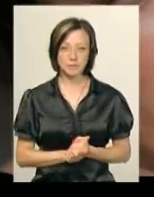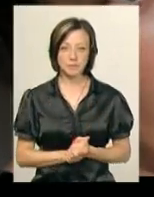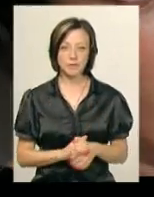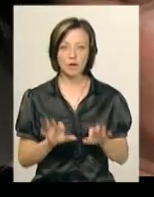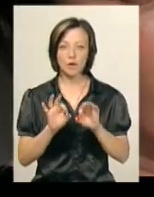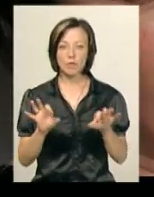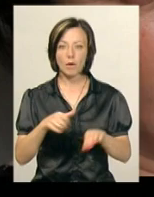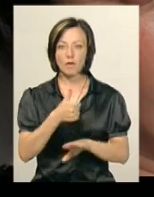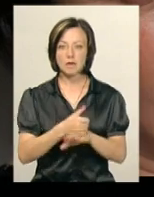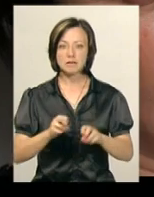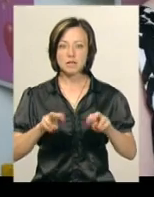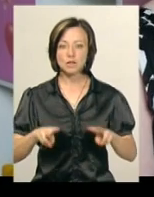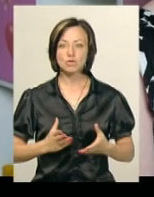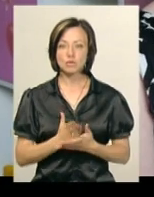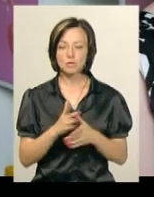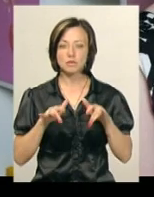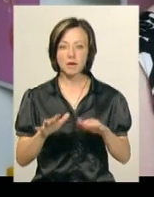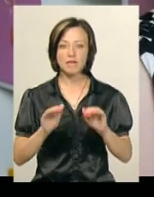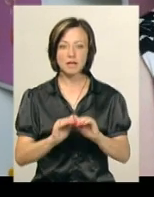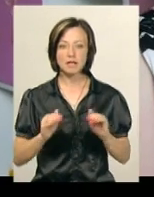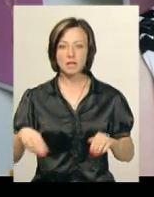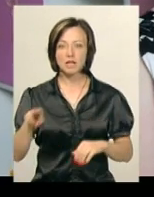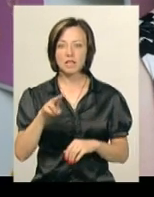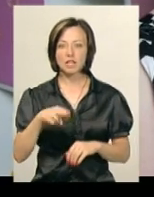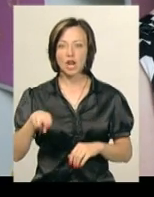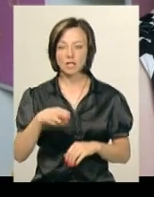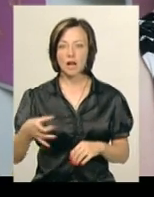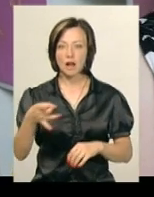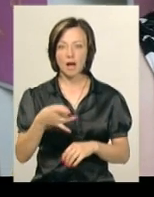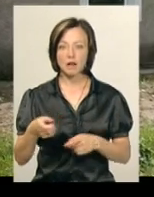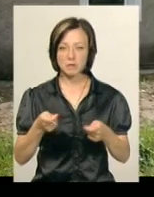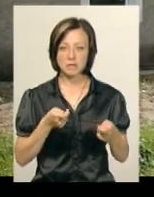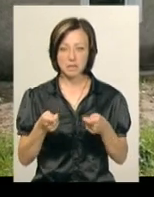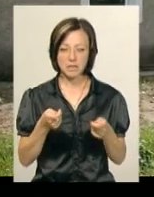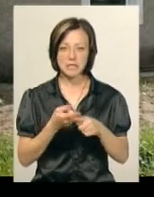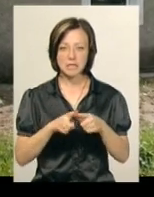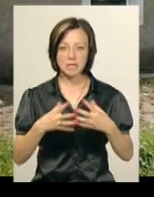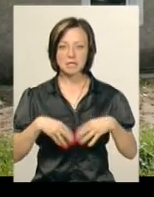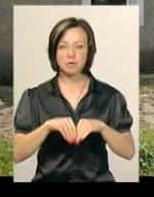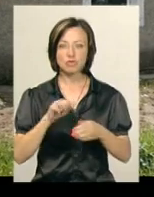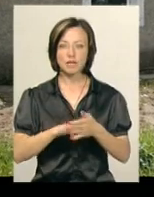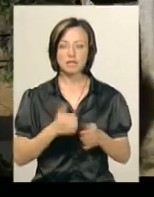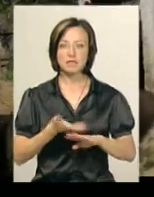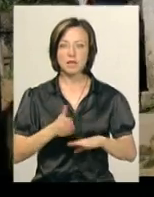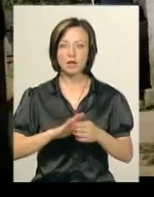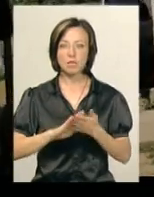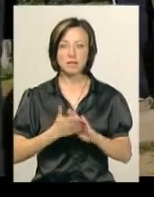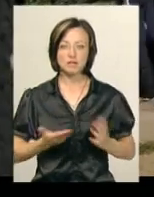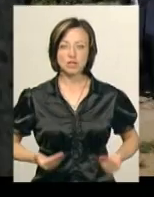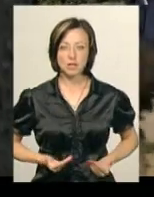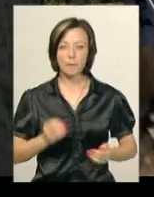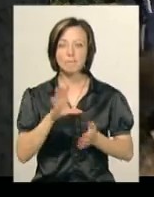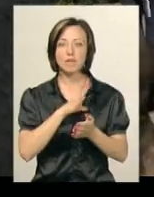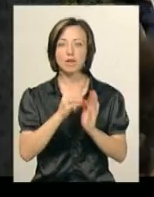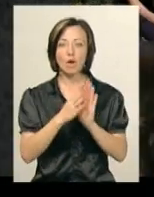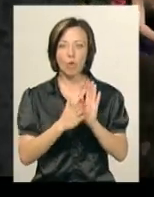розповіла головний спеціаліст служби у справах дітей Держнянської райдержадміністрації Галина Молочнюк, ця сім'я через складні життєві обставини перебувала